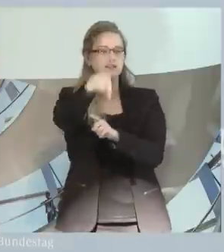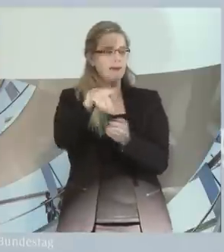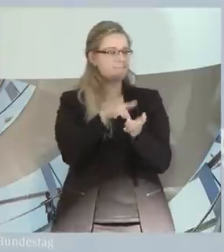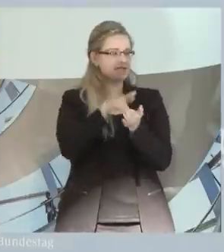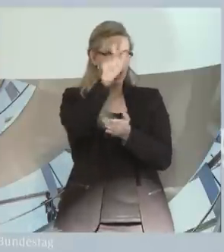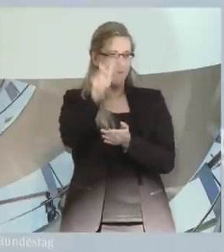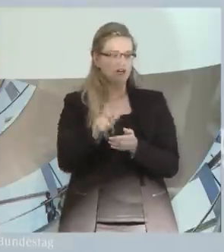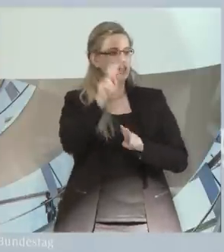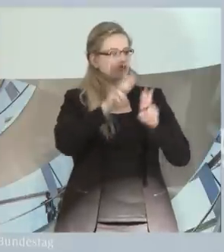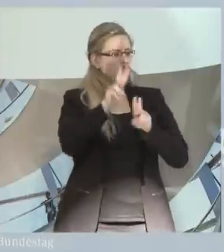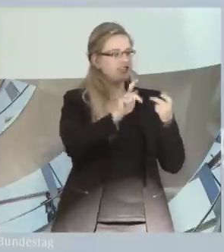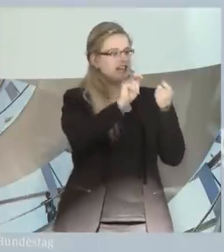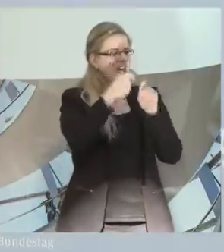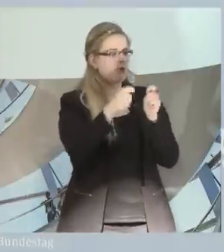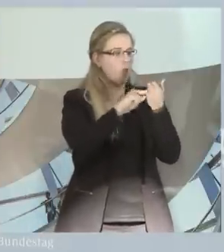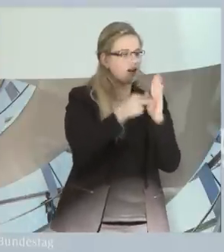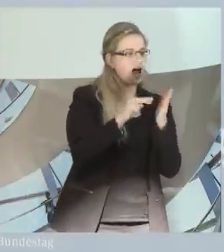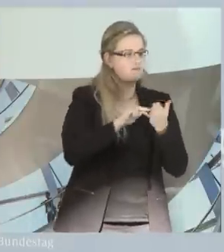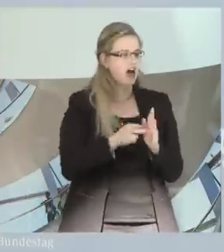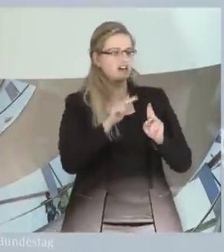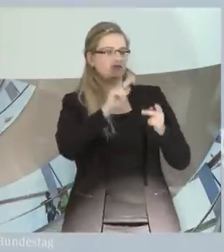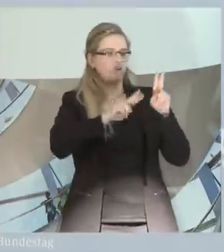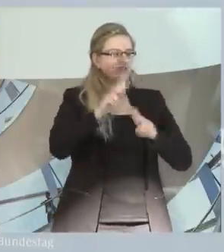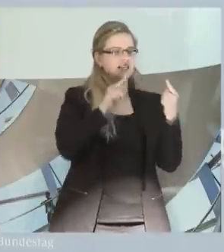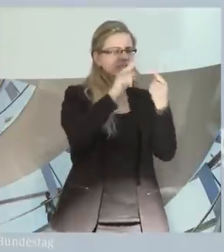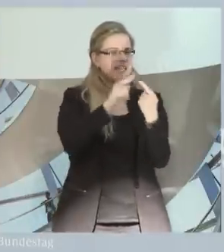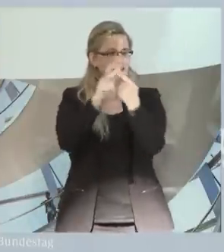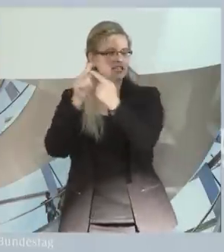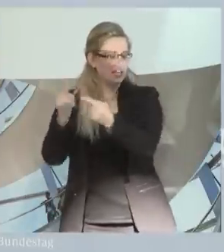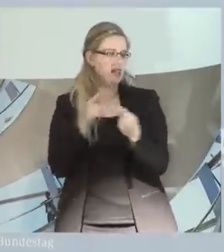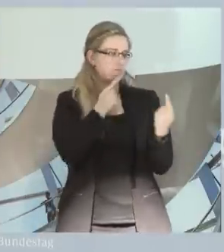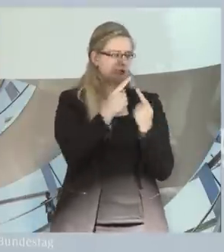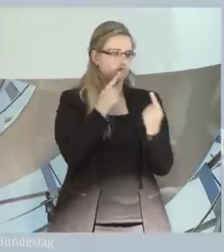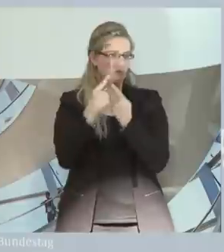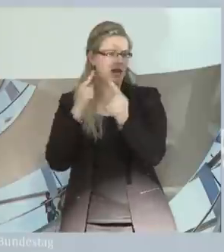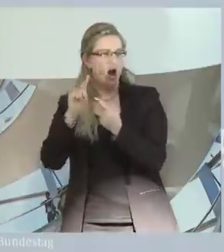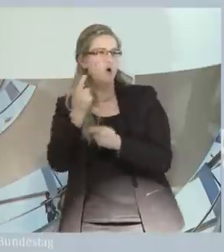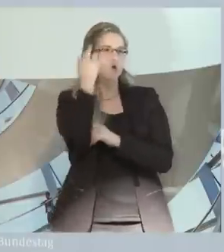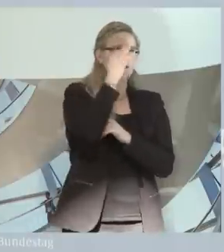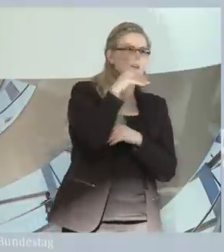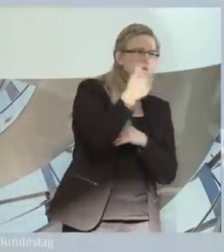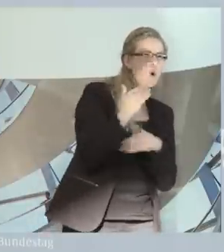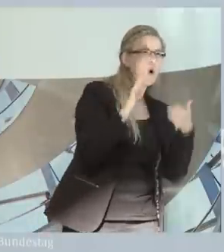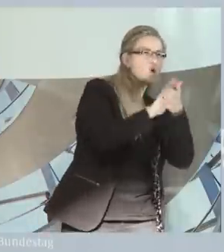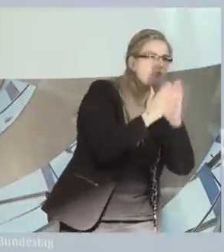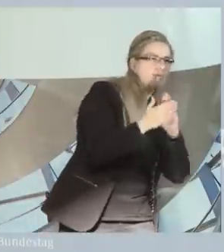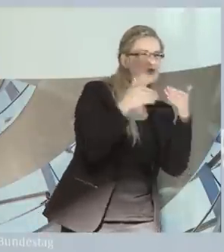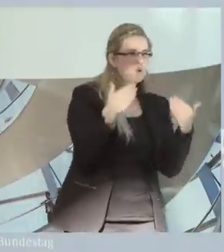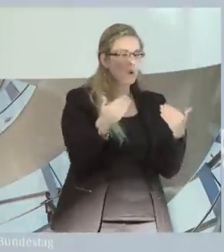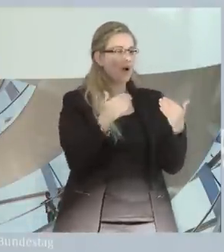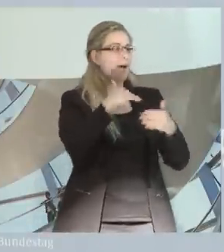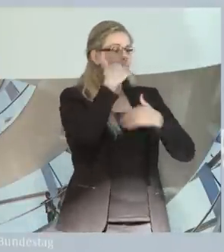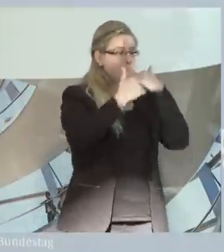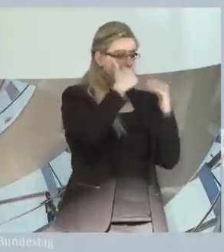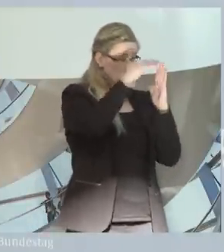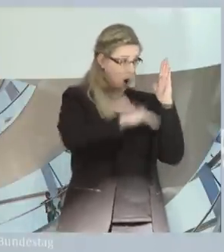Reformthemen und Ziele und wägt mögliche Kompromisslinien ab. Protokolle und Ergebnisse übrigens können